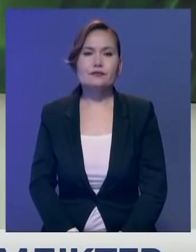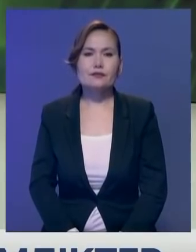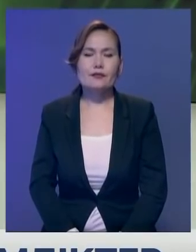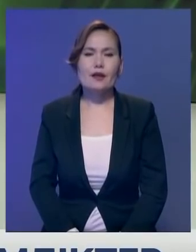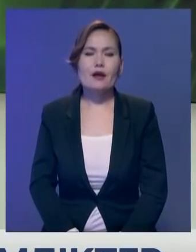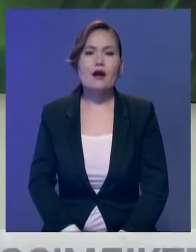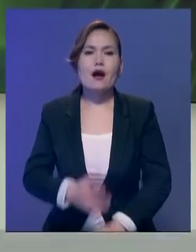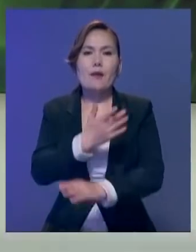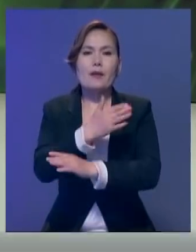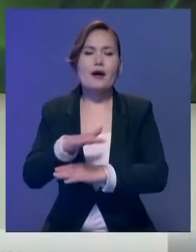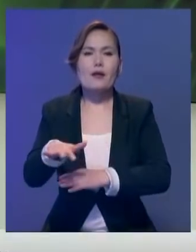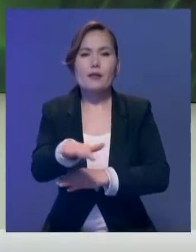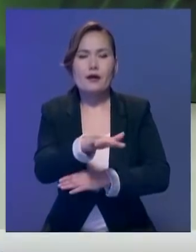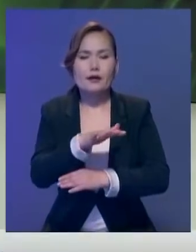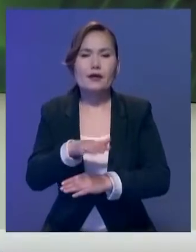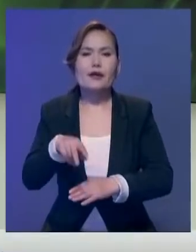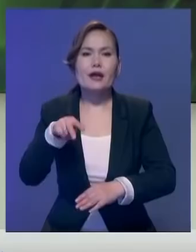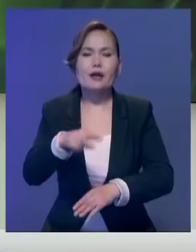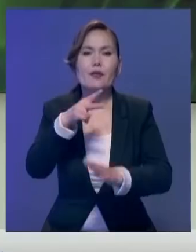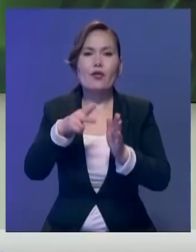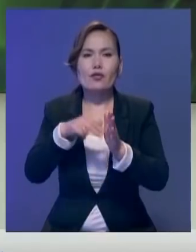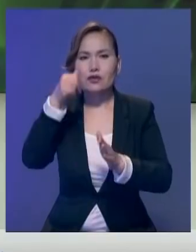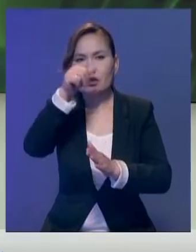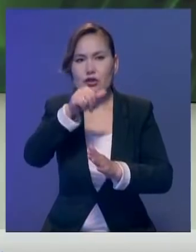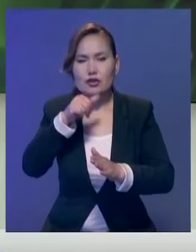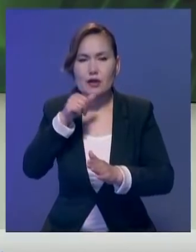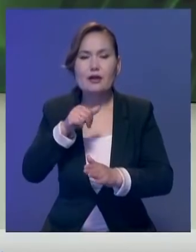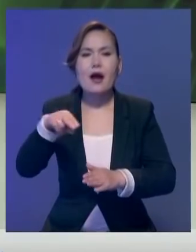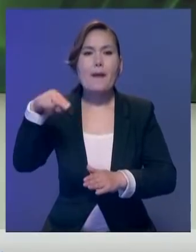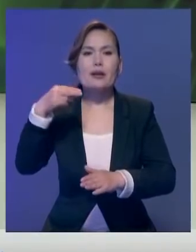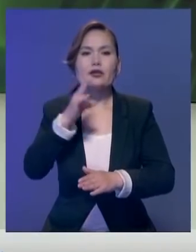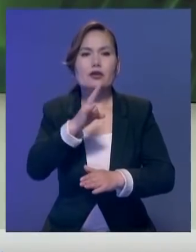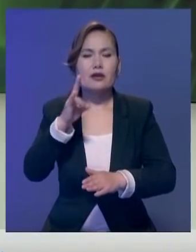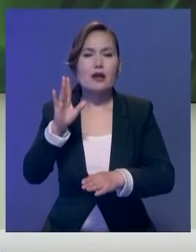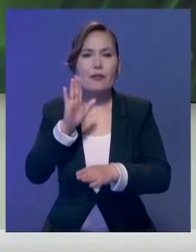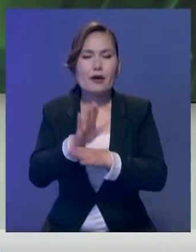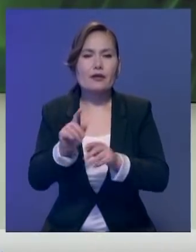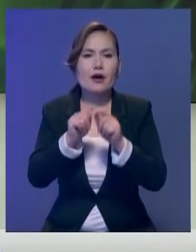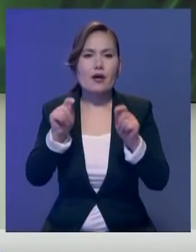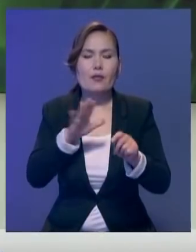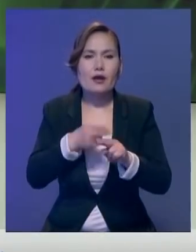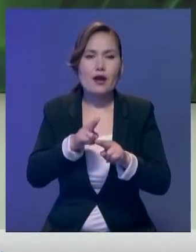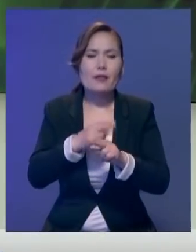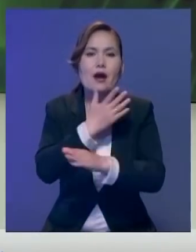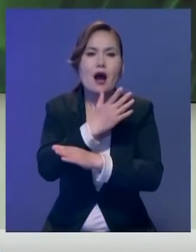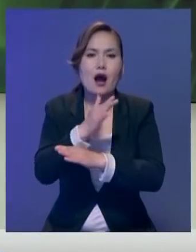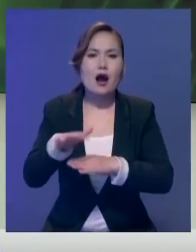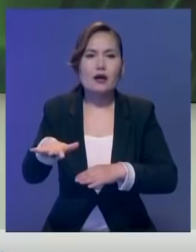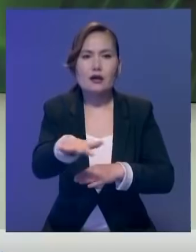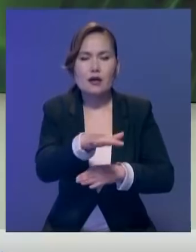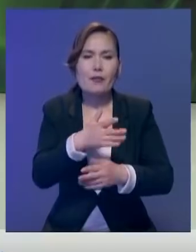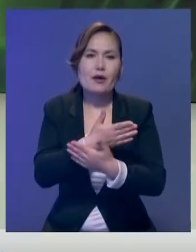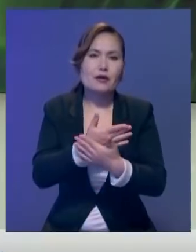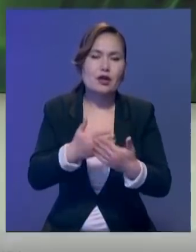Ботаникалық сайбақ 2018 жылы елбасы тапсырмасы бойын шашылған бұлатын. Қазір мұнда ағашты боталы өсімдіктердің